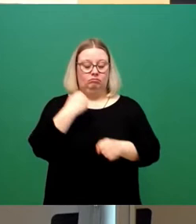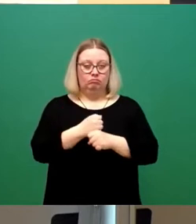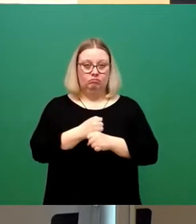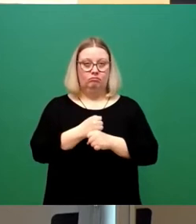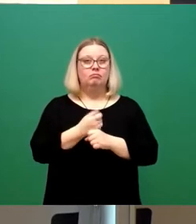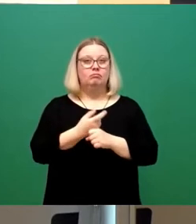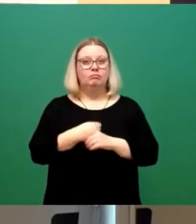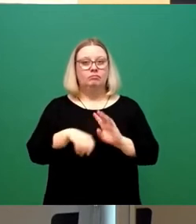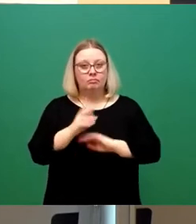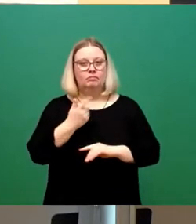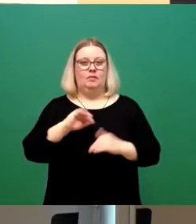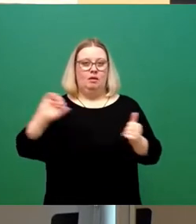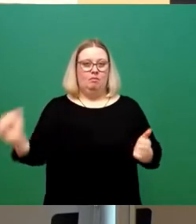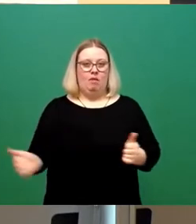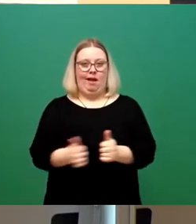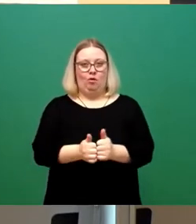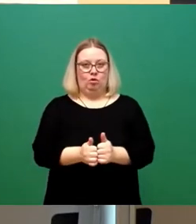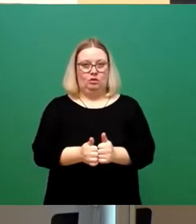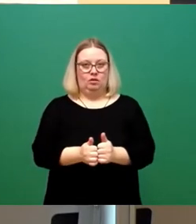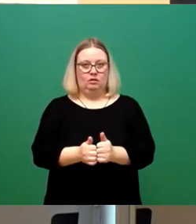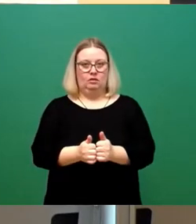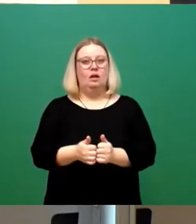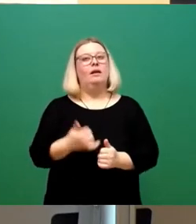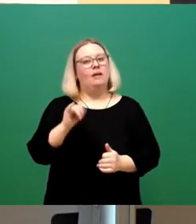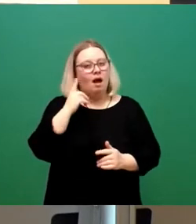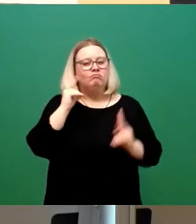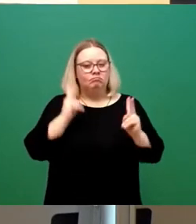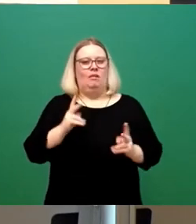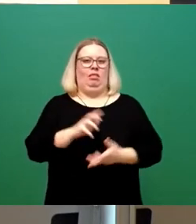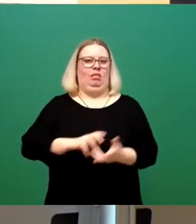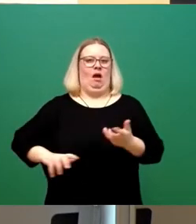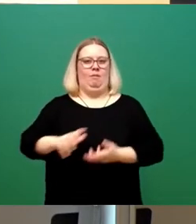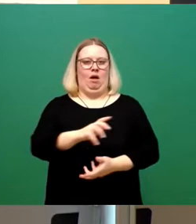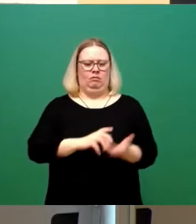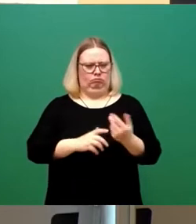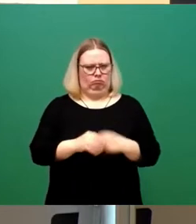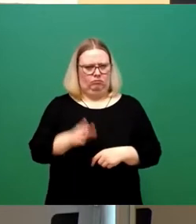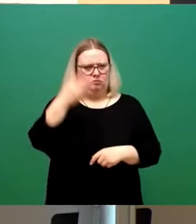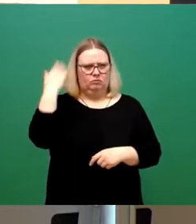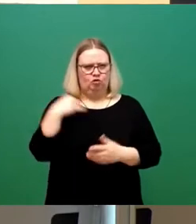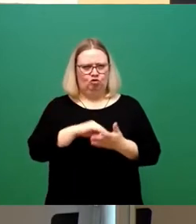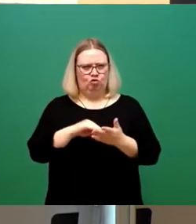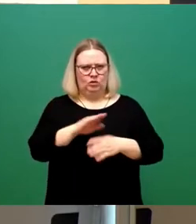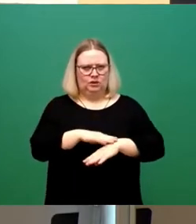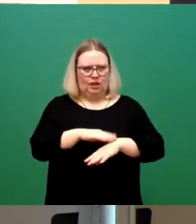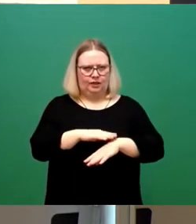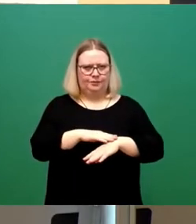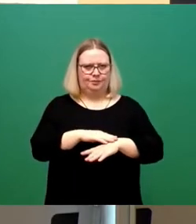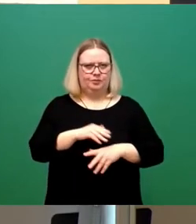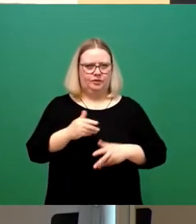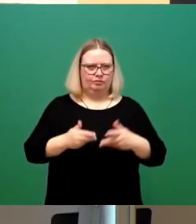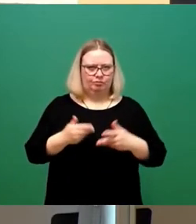Drama der beigeordneten Wahl. Ja, es ist ein Drama. Und vielleicht erinnern Sie sich an Ihre Schulzeit, da wurde vielleicht das